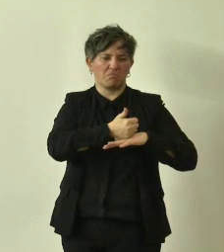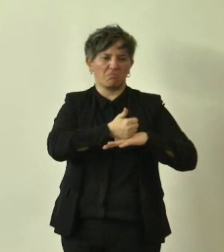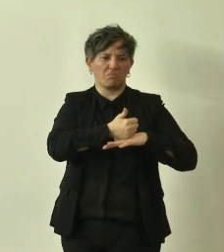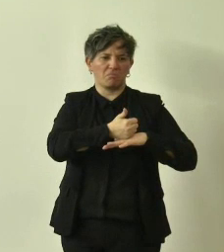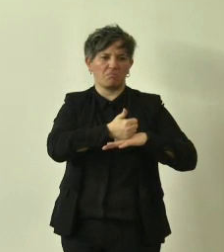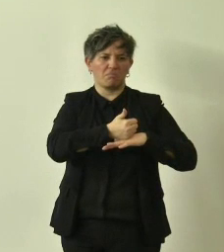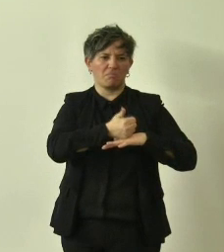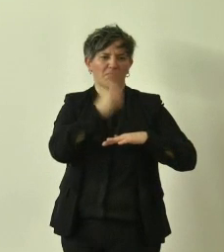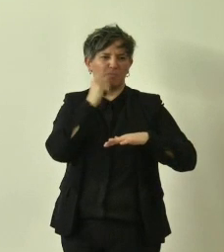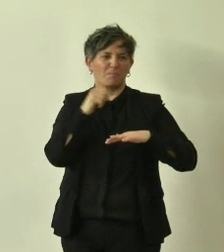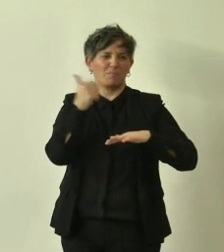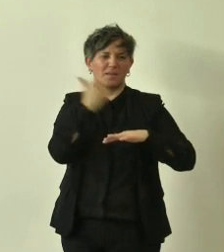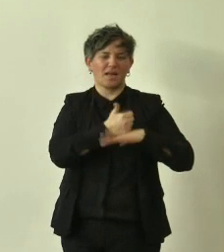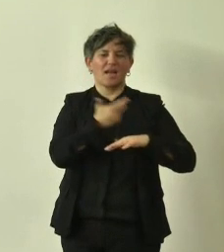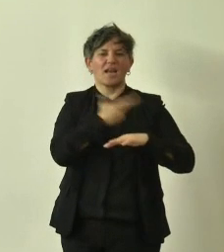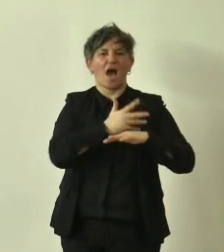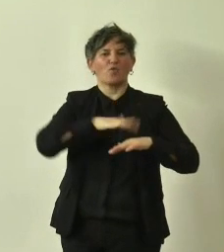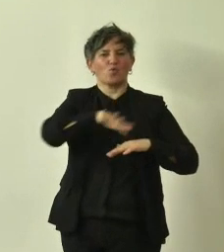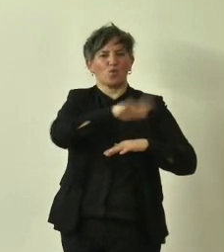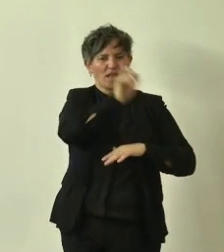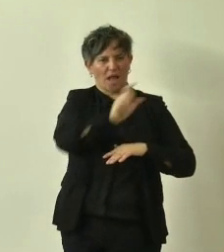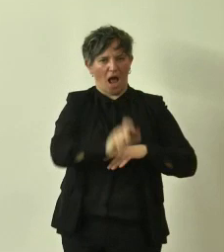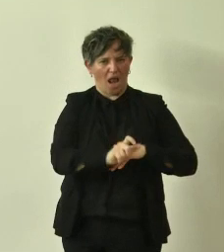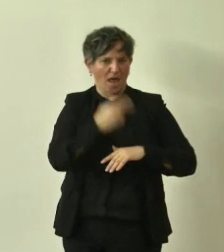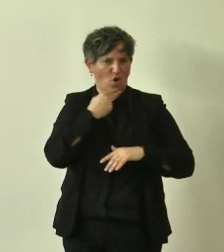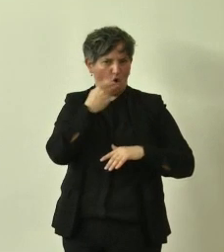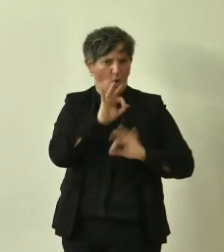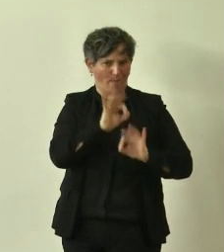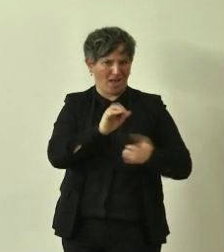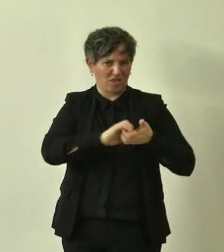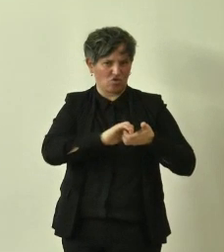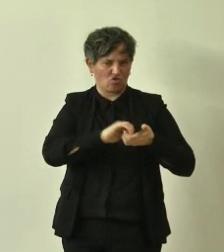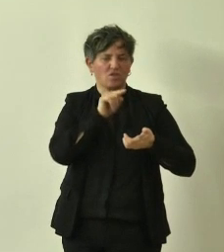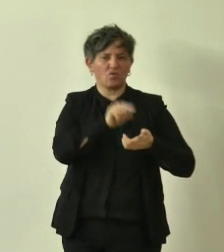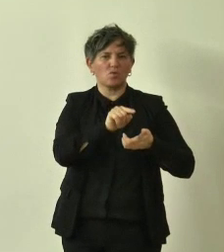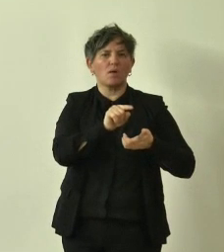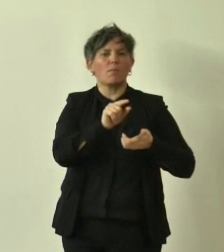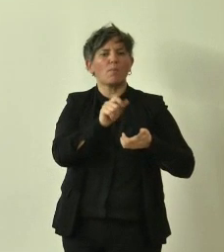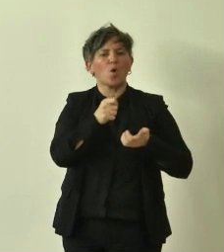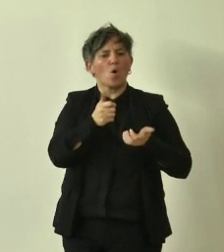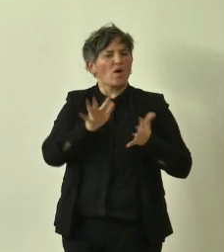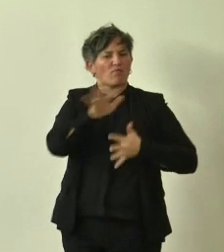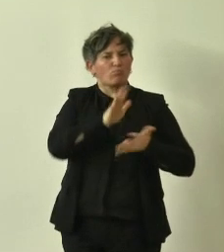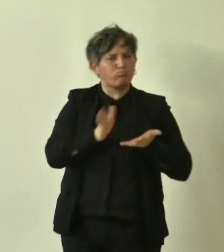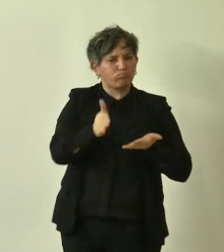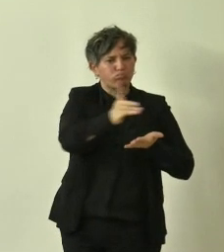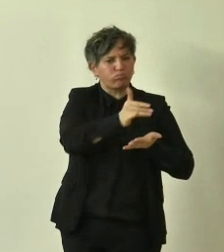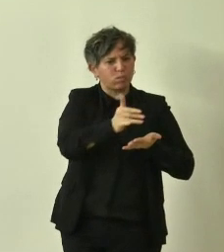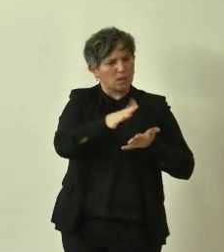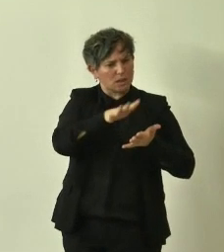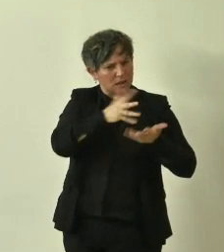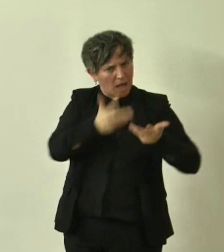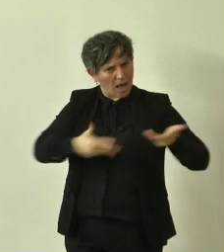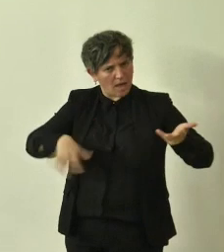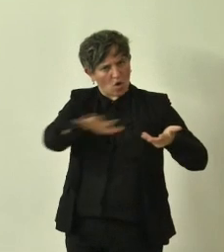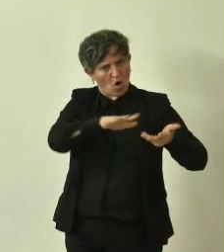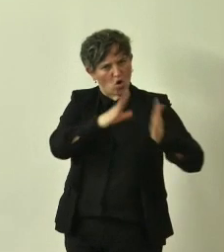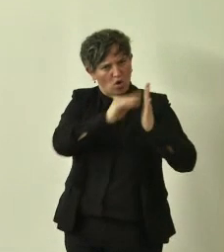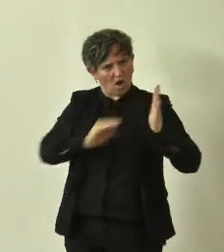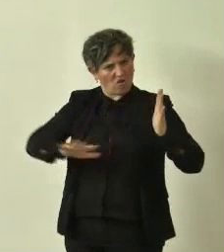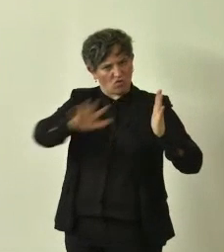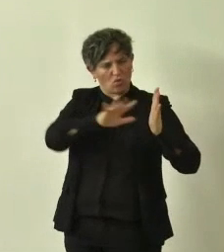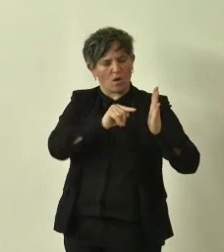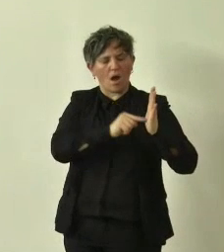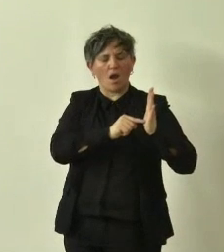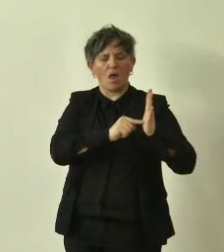patriarchi della natura in Italia scusate ha fatto un censimento su tutto il territorio regionale che è